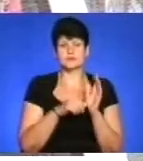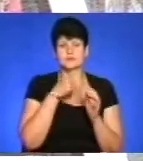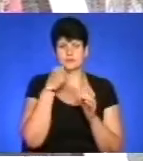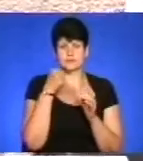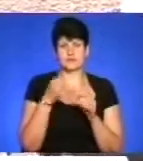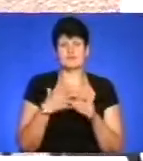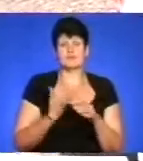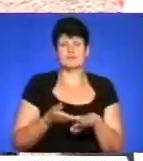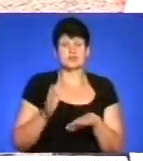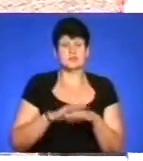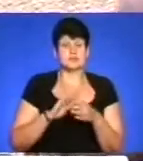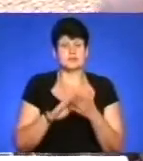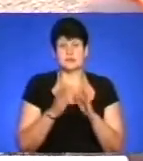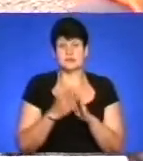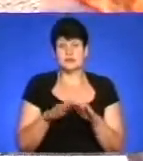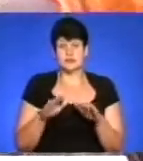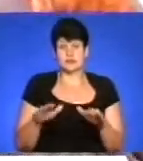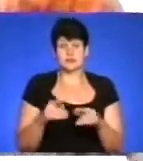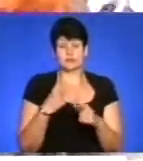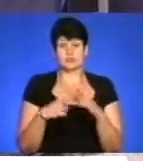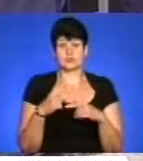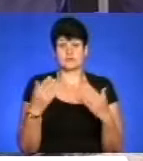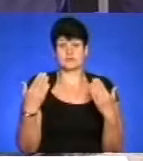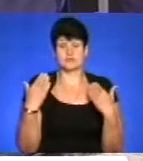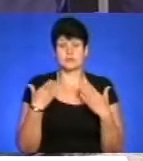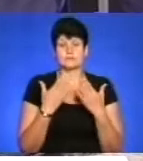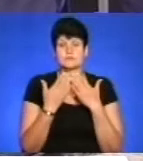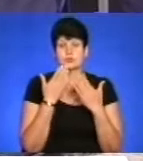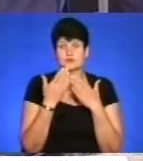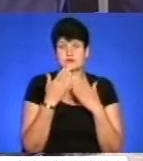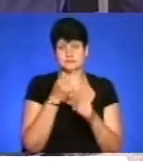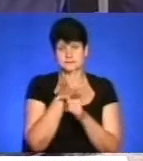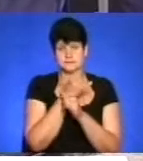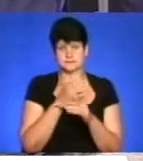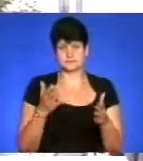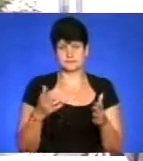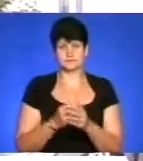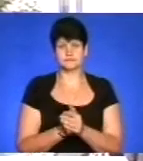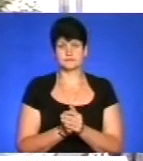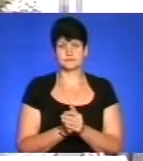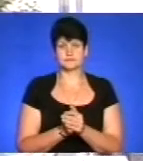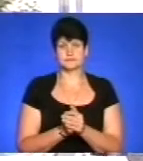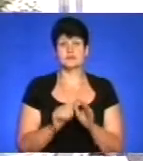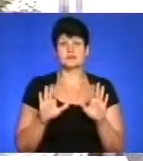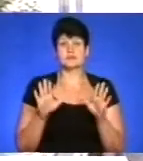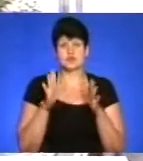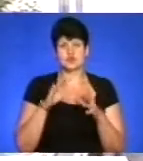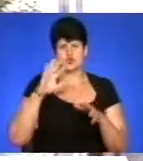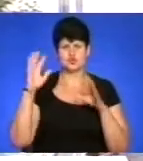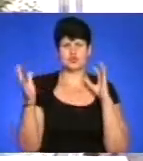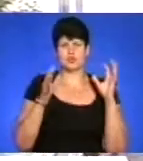школярів, які повернулися з фатального відпочинку, поспілкуватися з ними не вдалося. Трапилося під ця шторму,